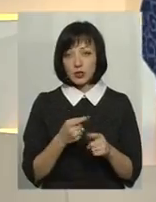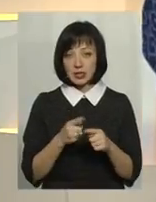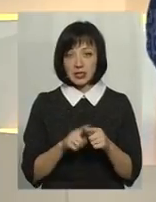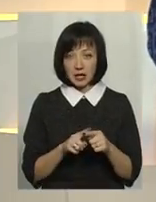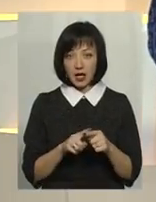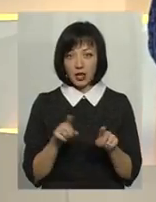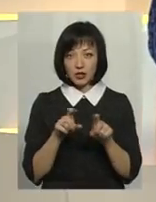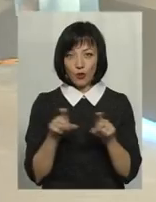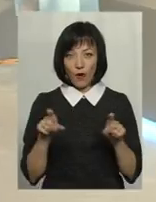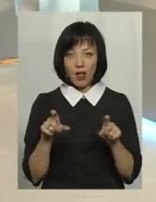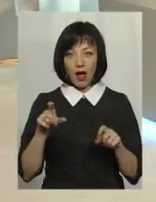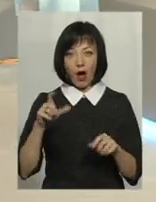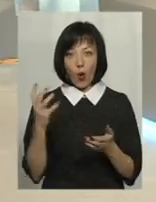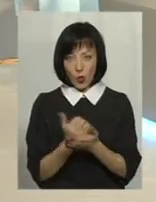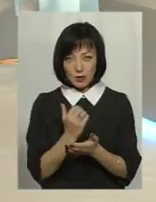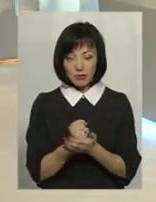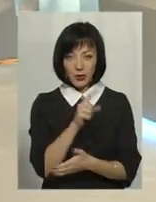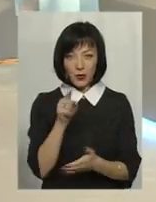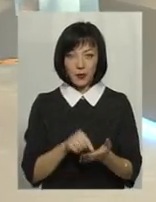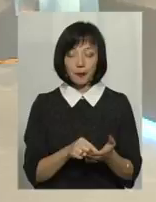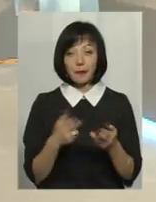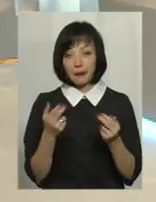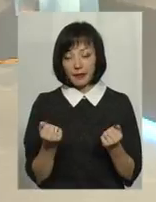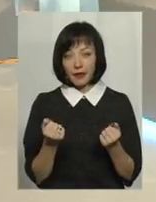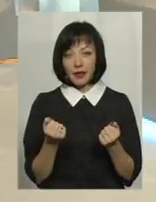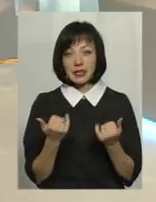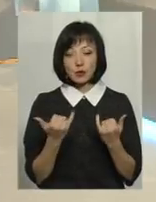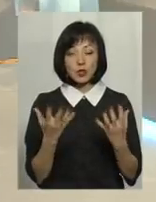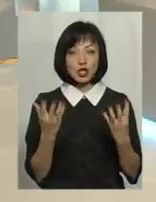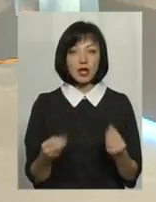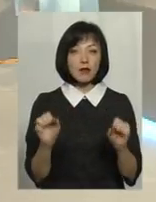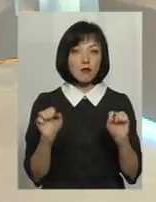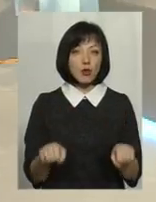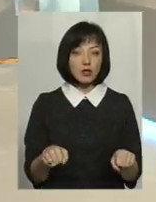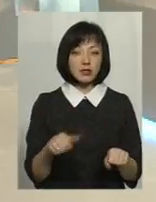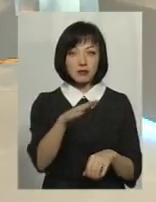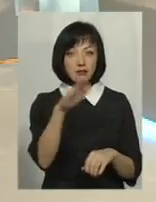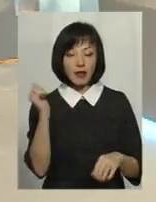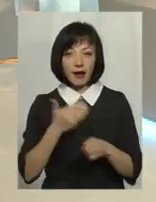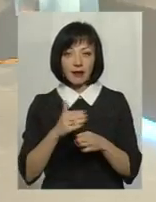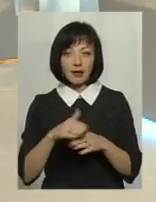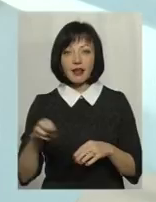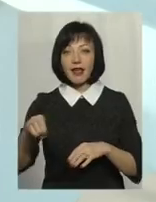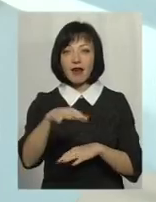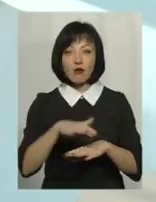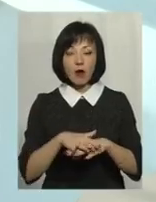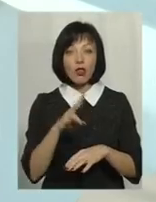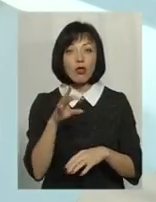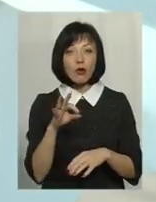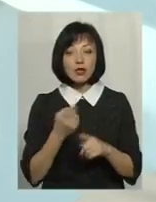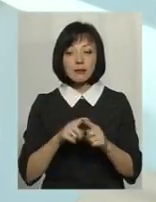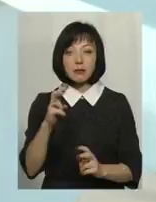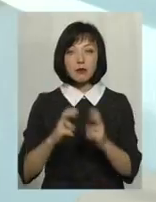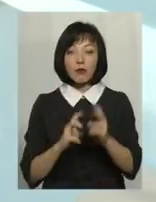успіху має стати? Само собою, тому що і на сьогоднішній день можна взяти кредит Європейського банку, але це підприємство